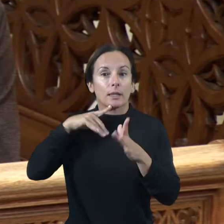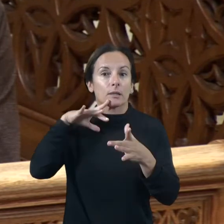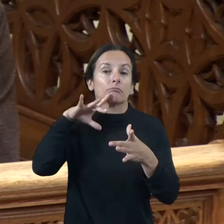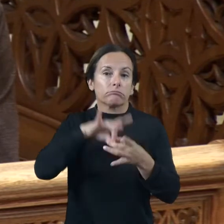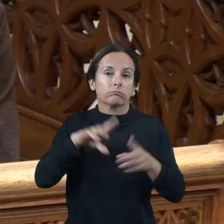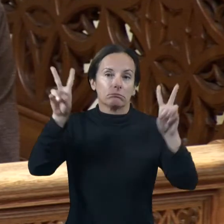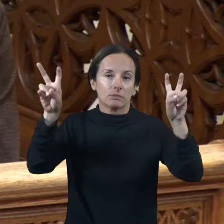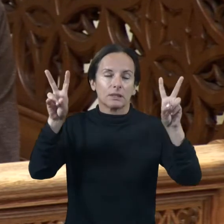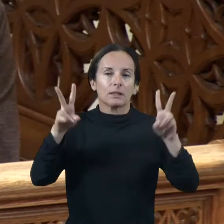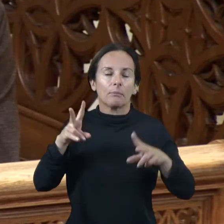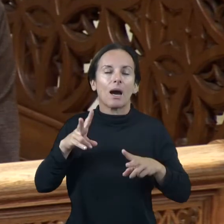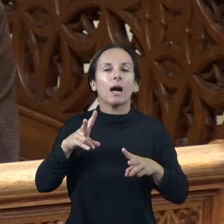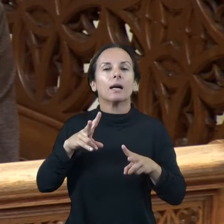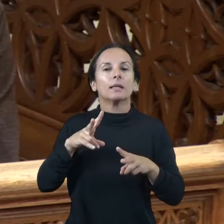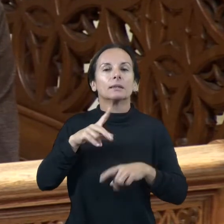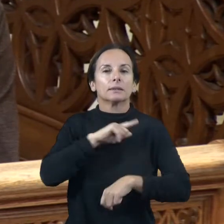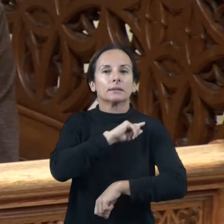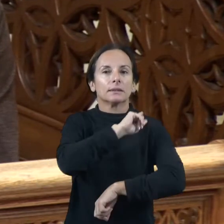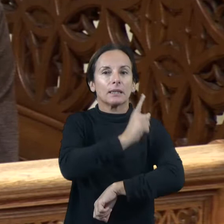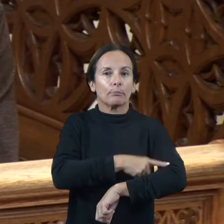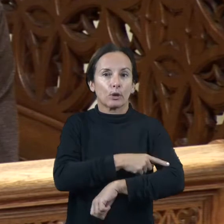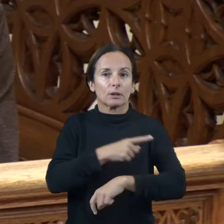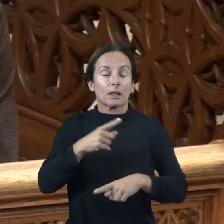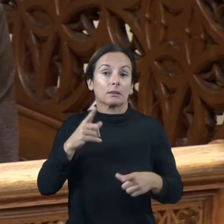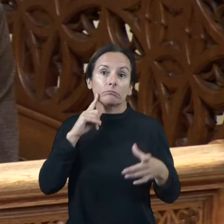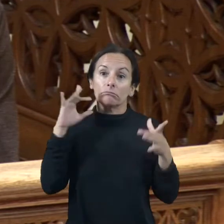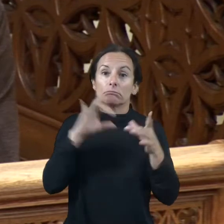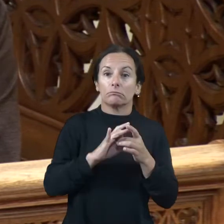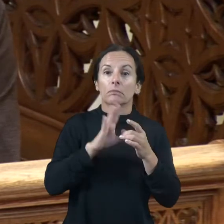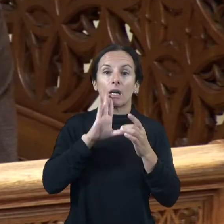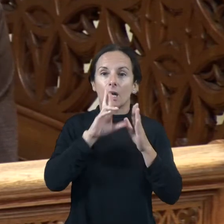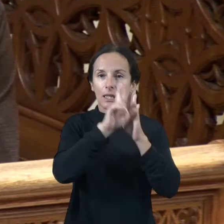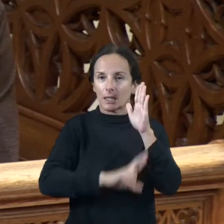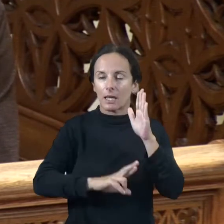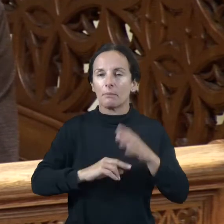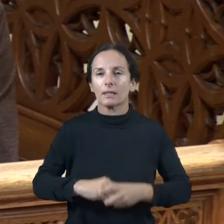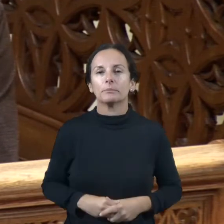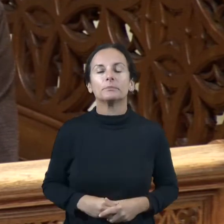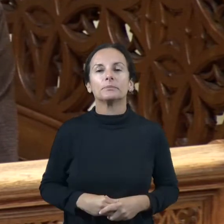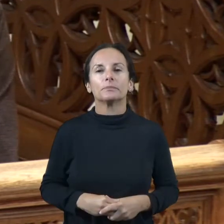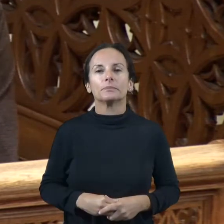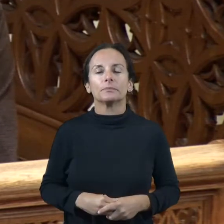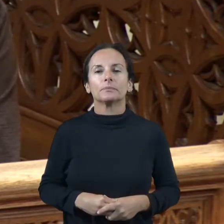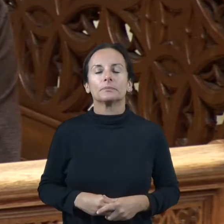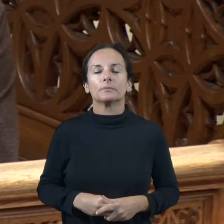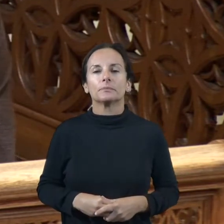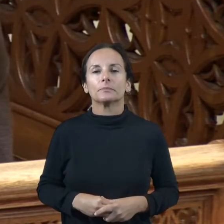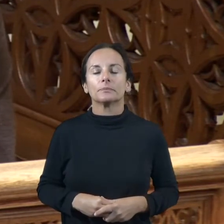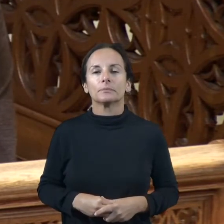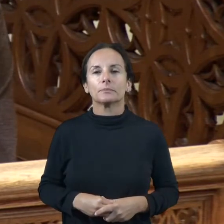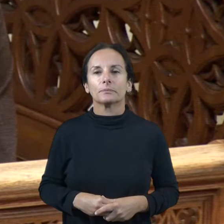competència del COESME de conformitat amb el procediment que s'estableix en aquest reglament i qualsevol altre que se les sigui reconegut legalment